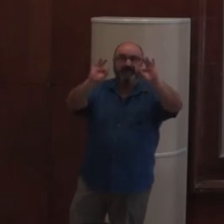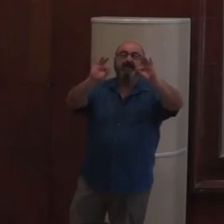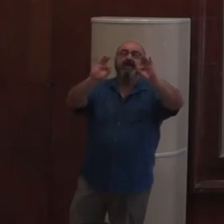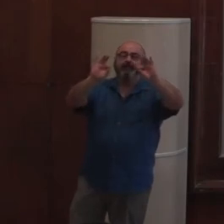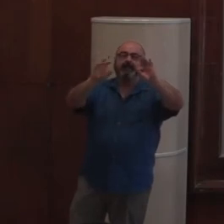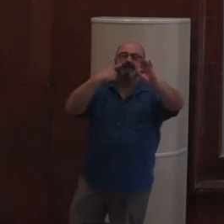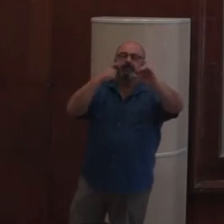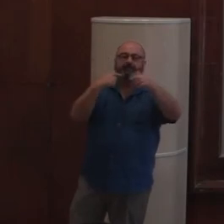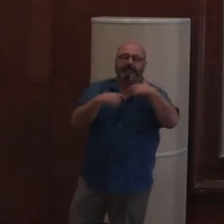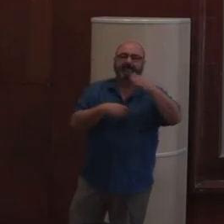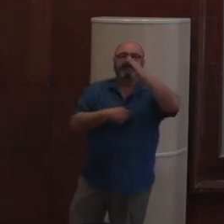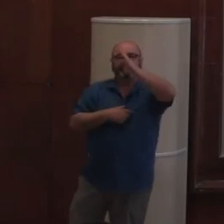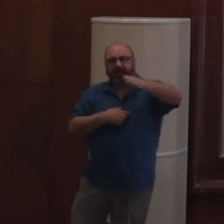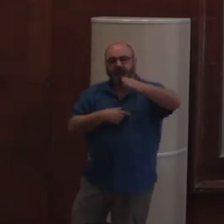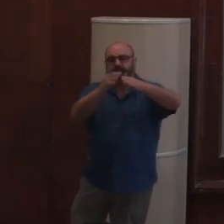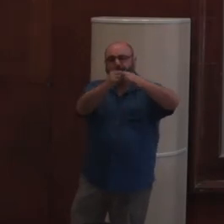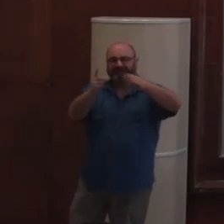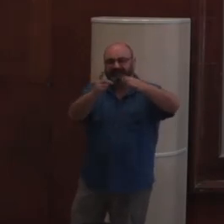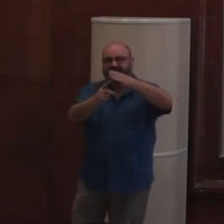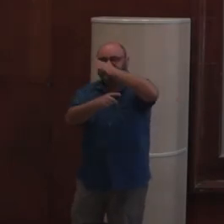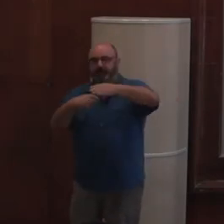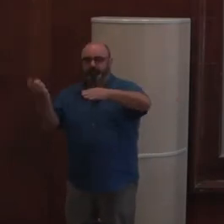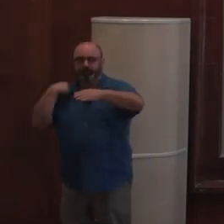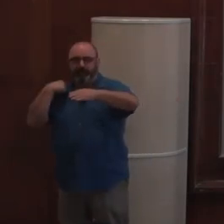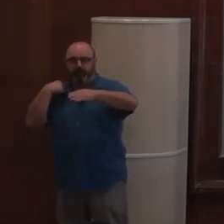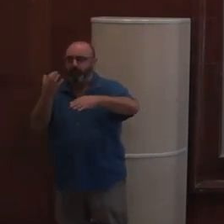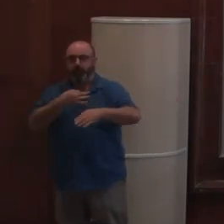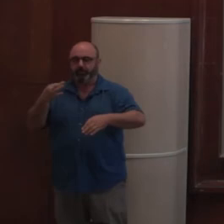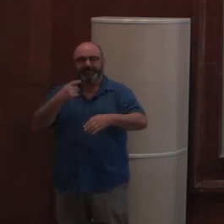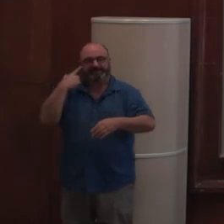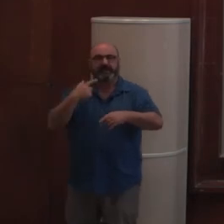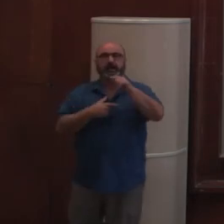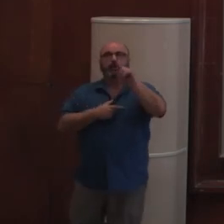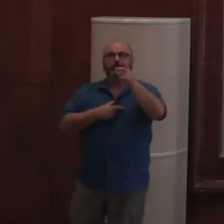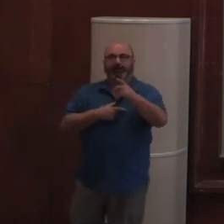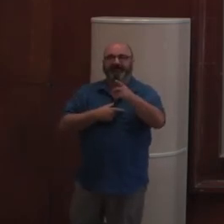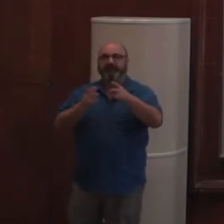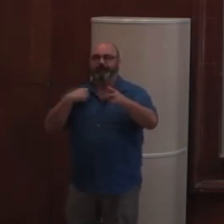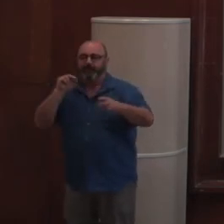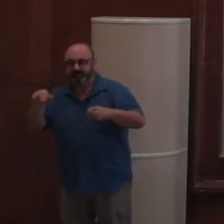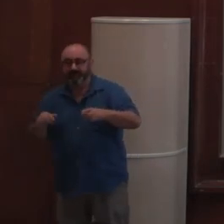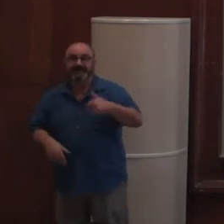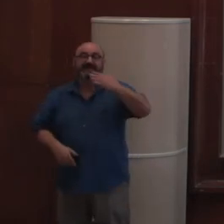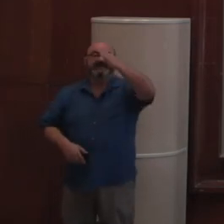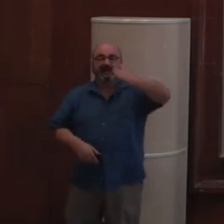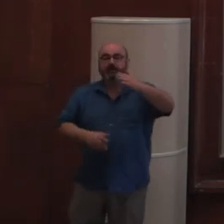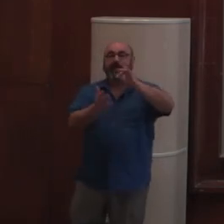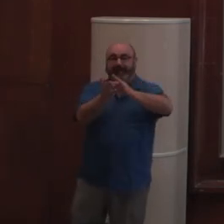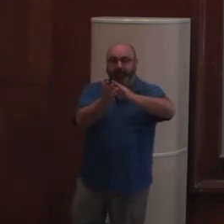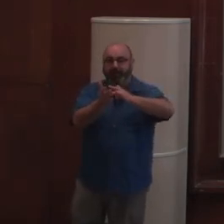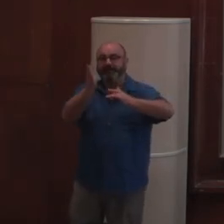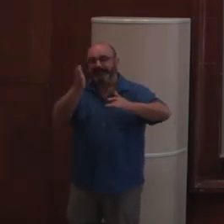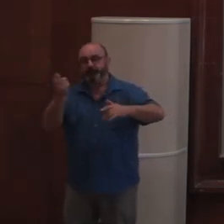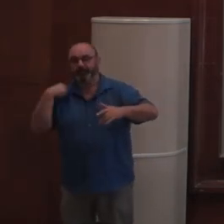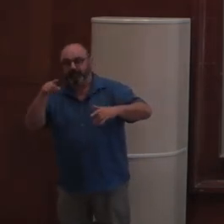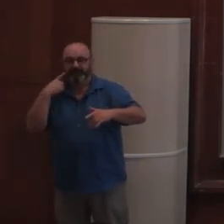d'URL. C-à que vous dites, mettons, slash devis, slash un numéro, c'est pour trouver le devis de numéro de temps. Et si vous voulez slash client, slash un numéro, c'est pour trouver